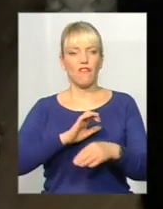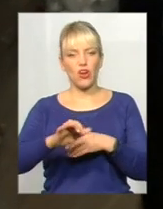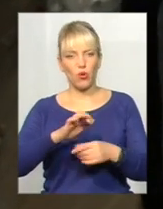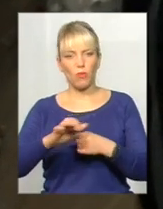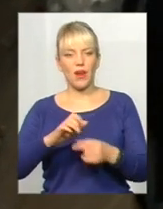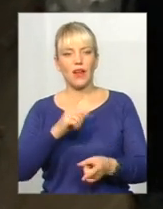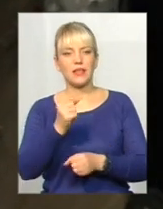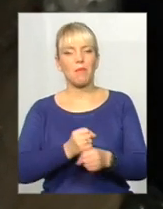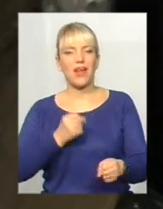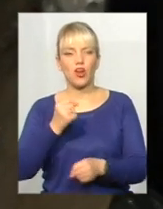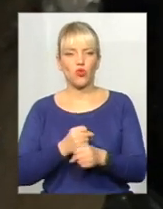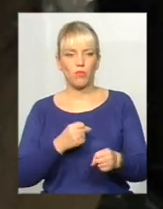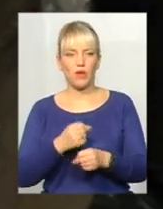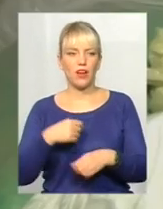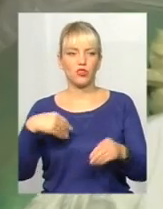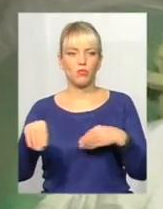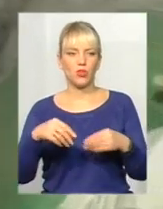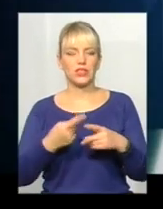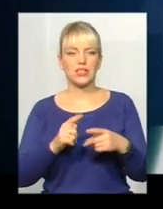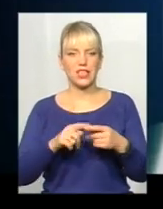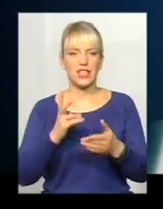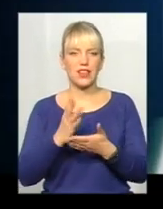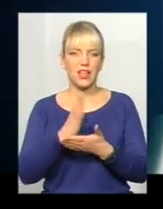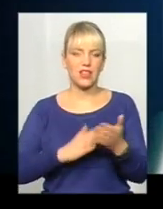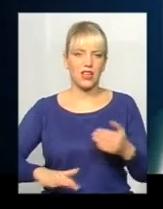Переробні підприємства знаходяться на території області.